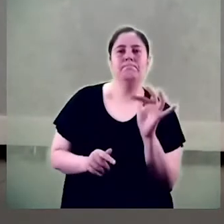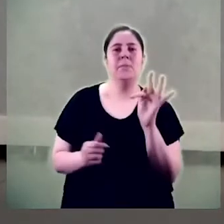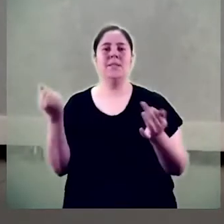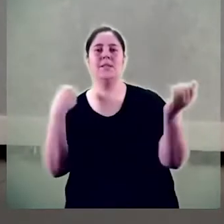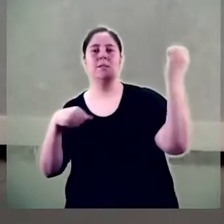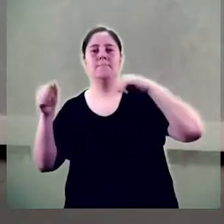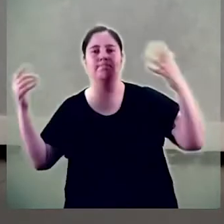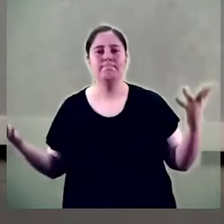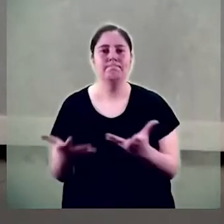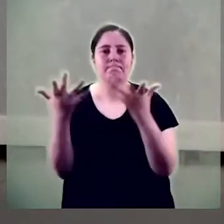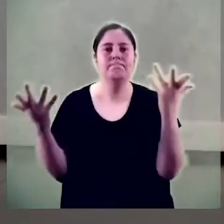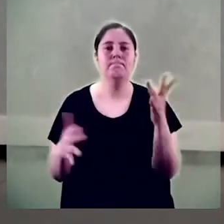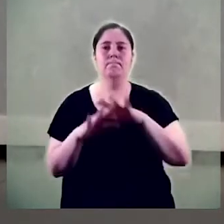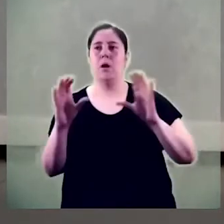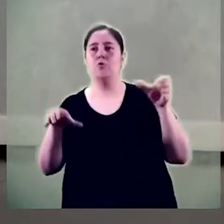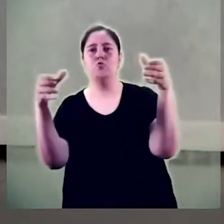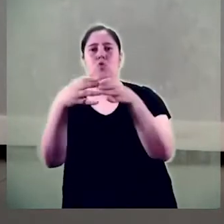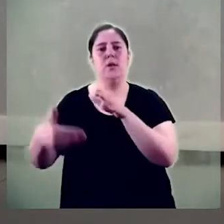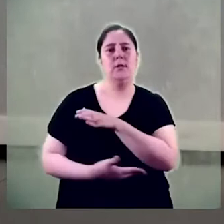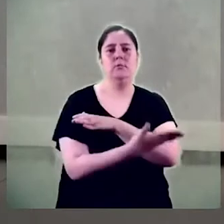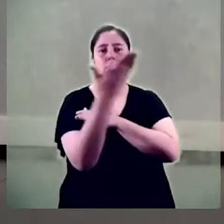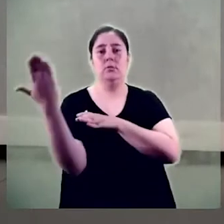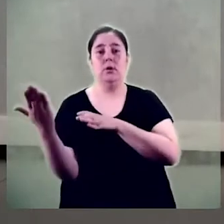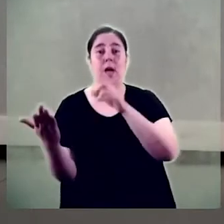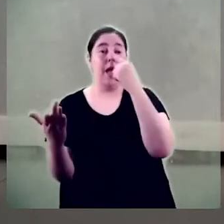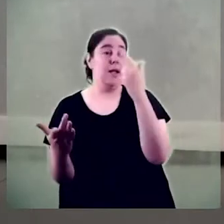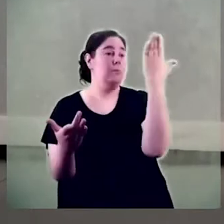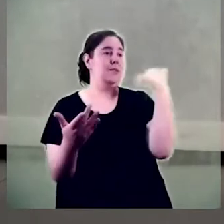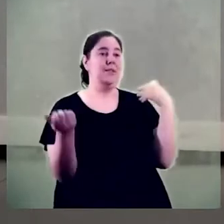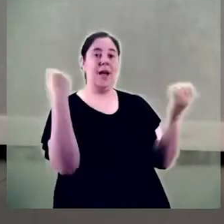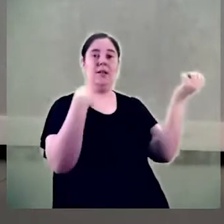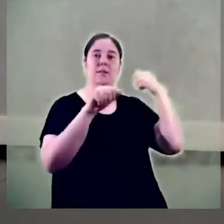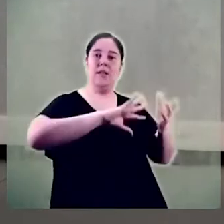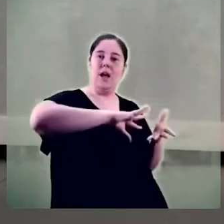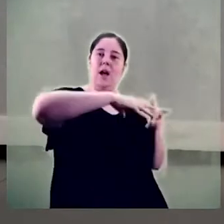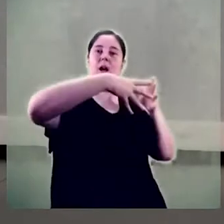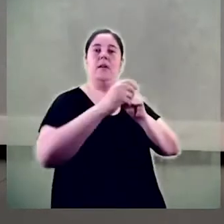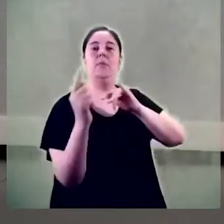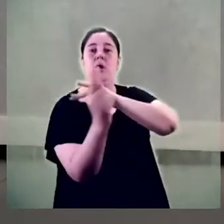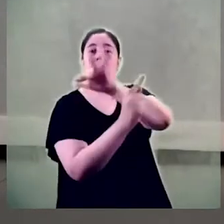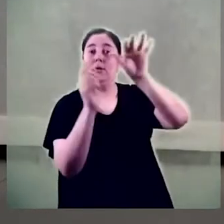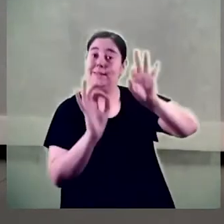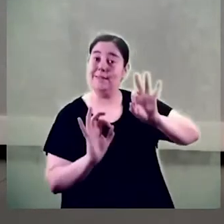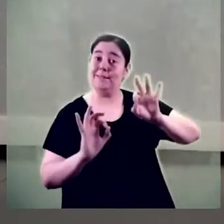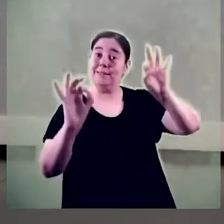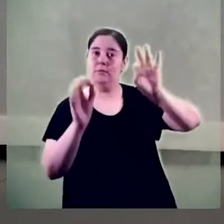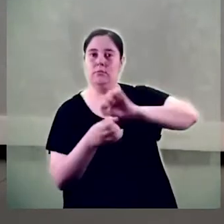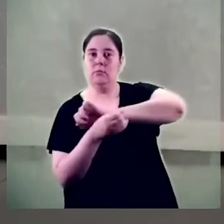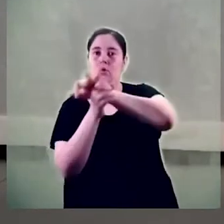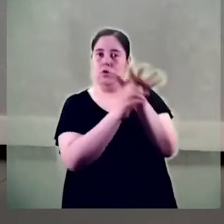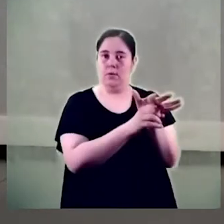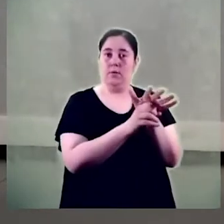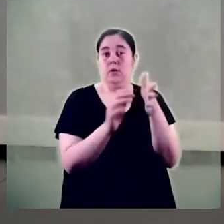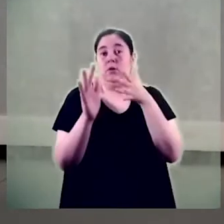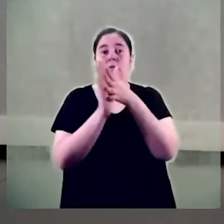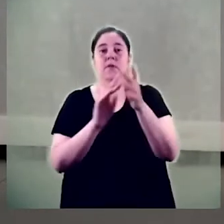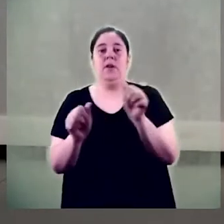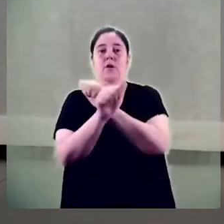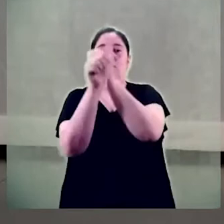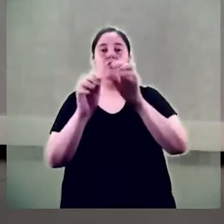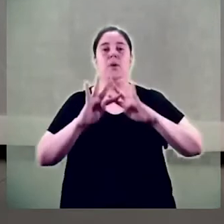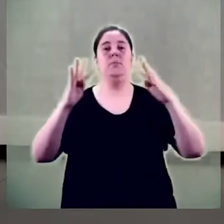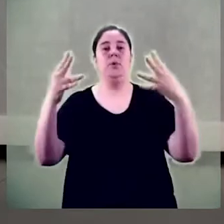a tota la comunitat. Aquest darrer any, aquestes activitats s'han adaptat al context excepcional de pandèmia en formats virtuals i en els